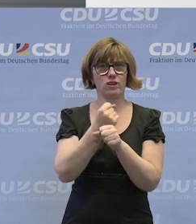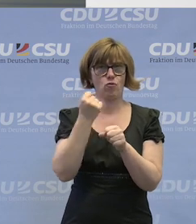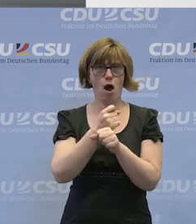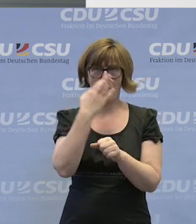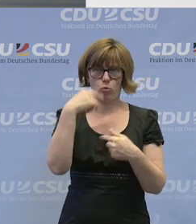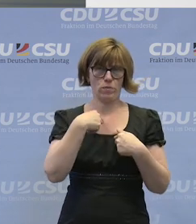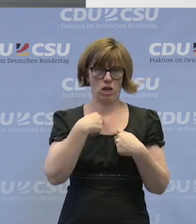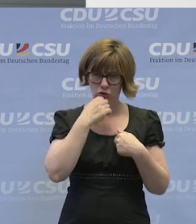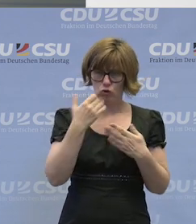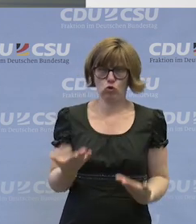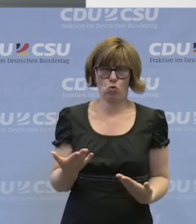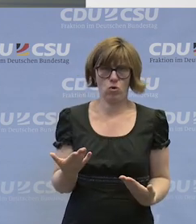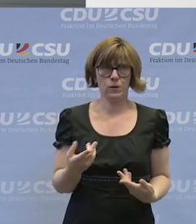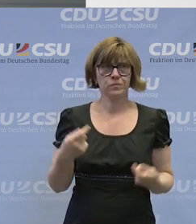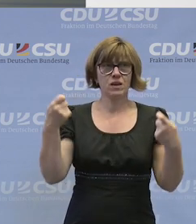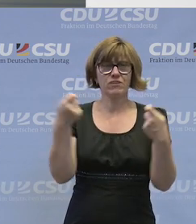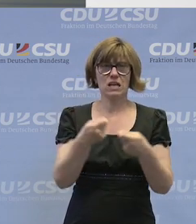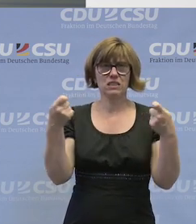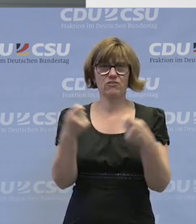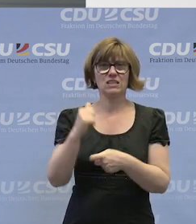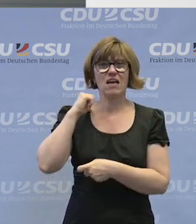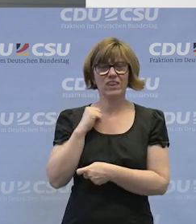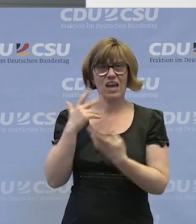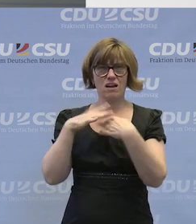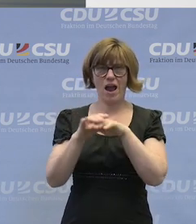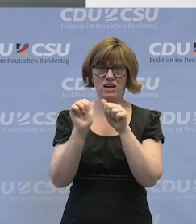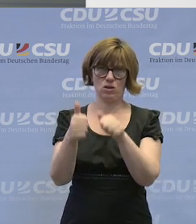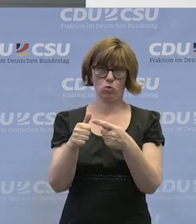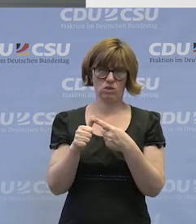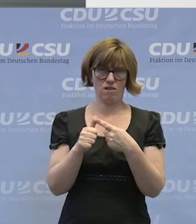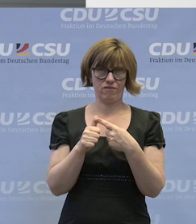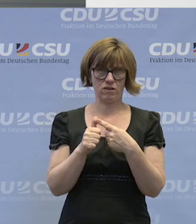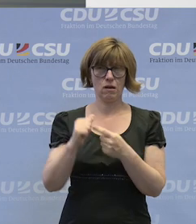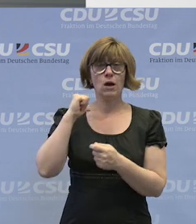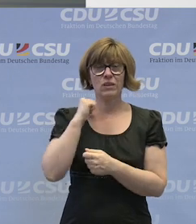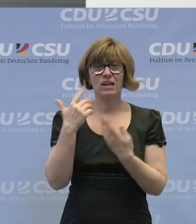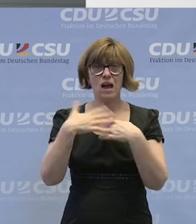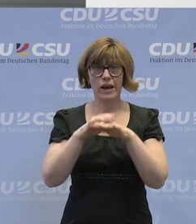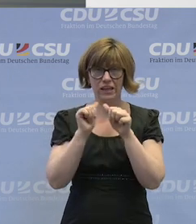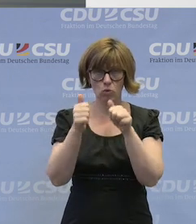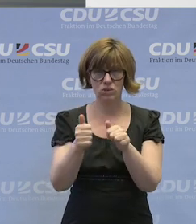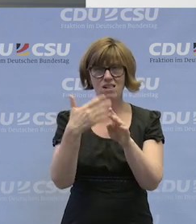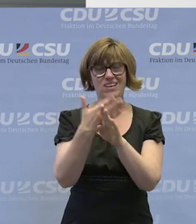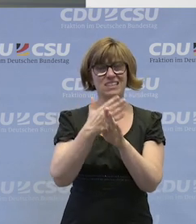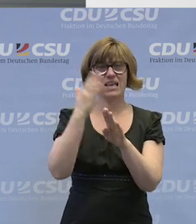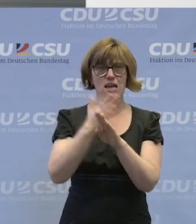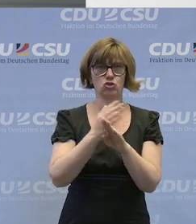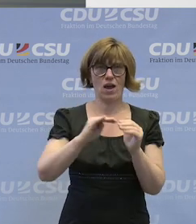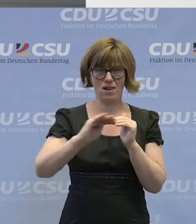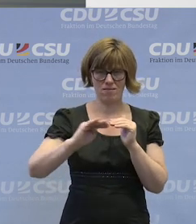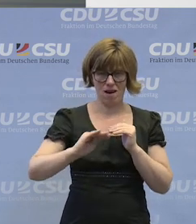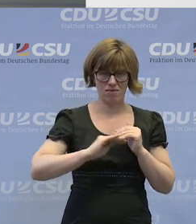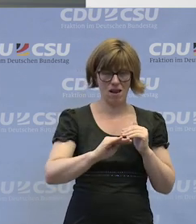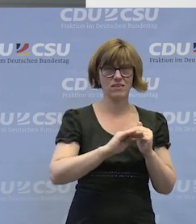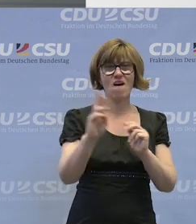ausprobieren. Und das finanziert in der Regel der Träger der Eingliederungshilfe. Der Träger der Eingliederungshilfe das entscheiden zur Zeit die Länder,